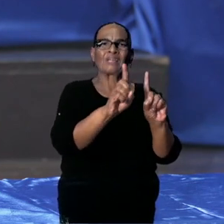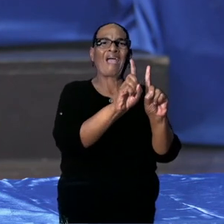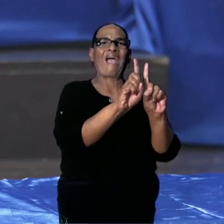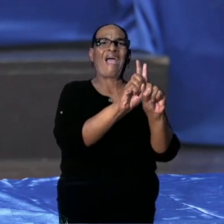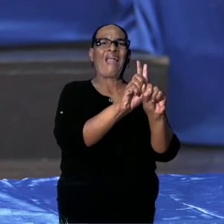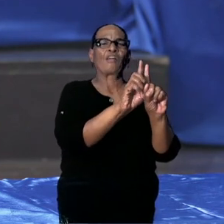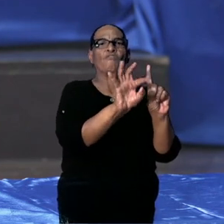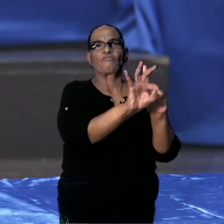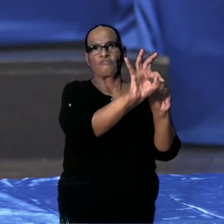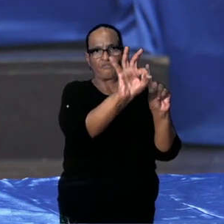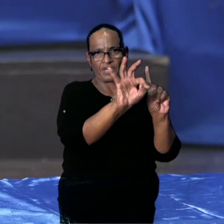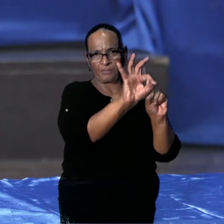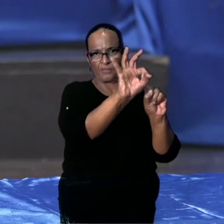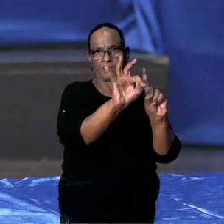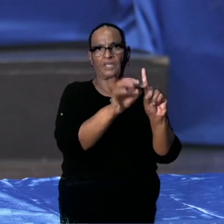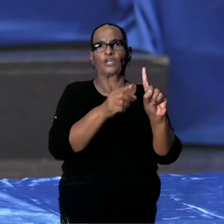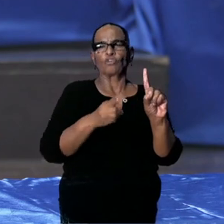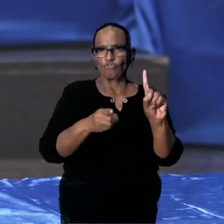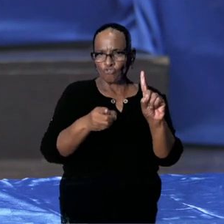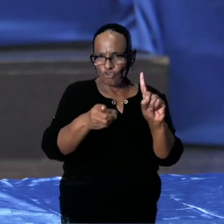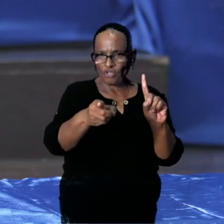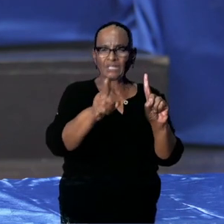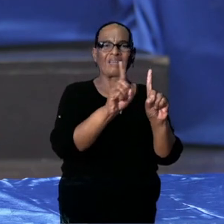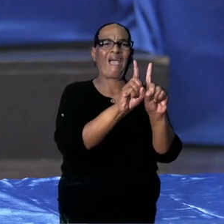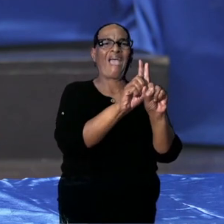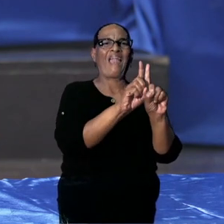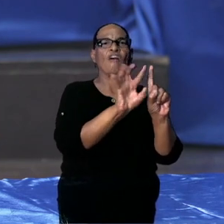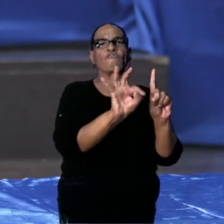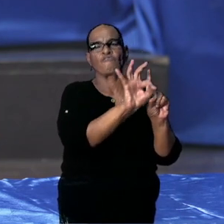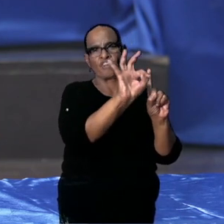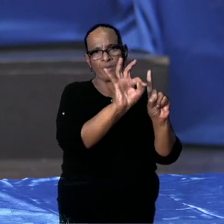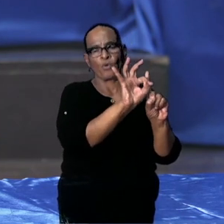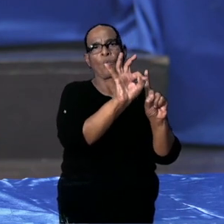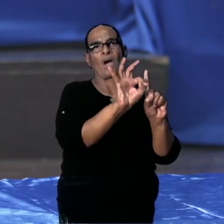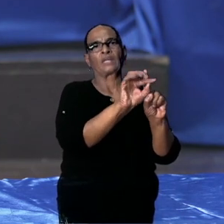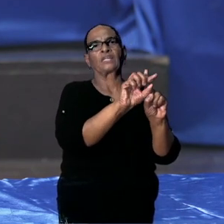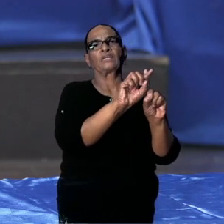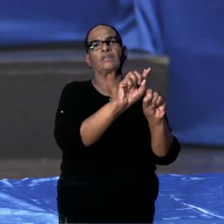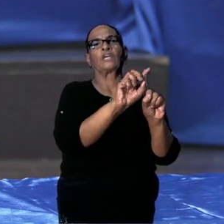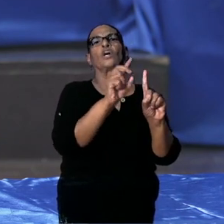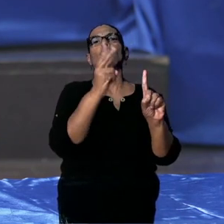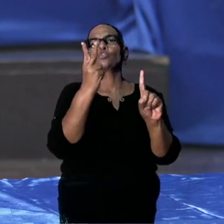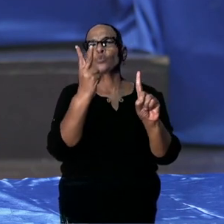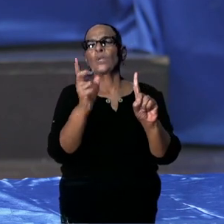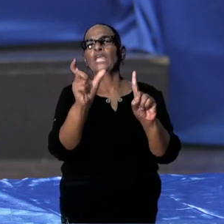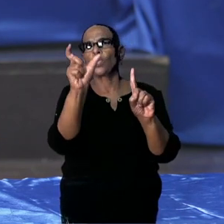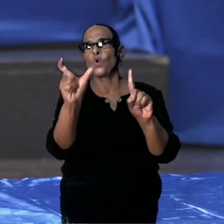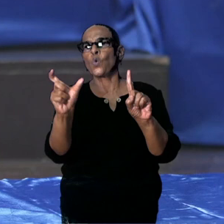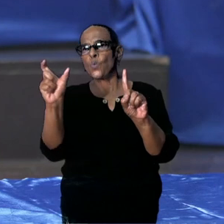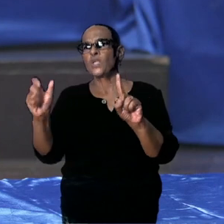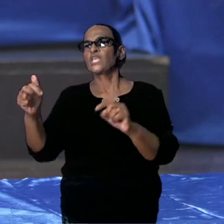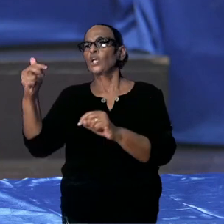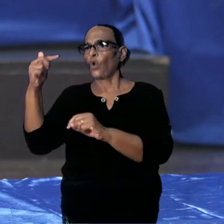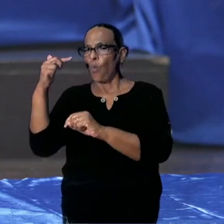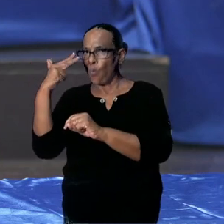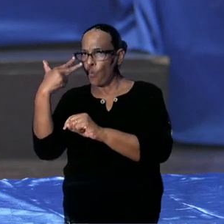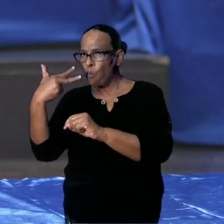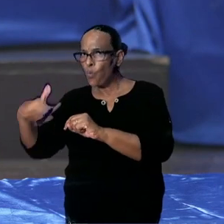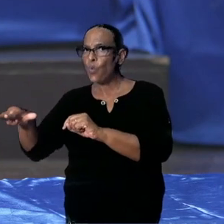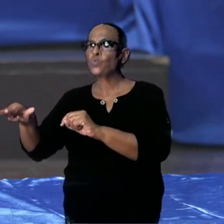Ik moet me daarvoor veranschuldigen. Het geldt per donderdag 11 februari. En het geldt voor twee weken. Dus het is tot woensdag